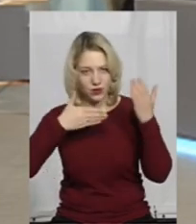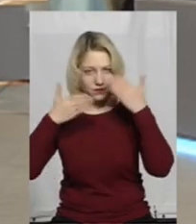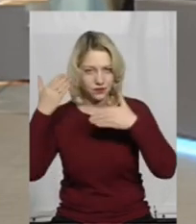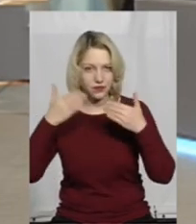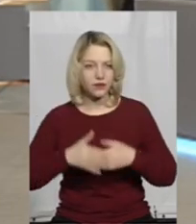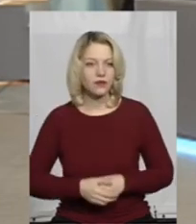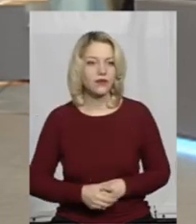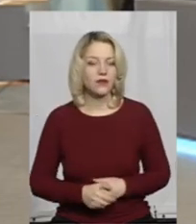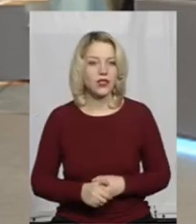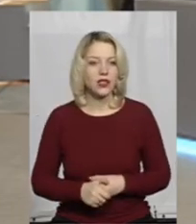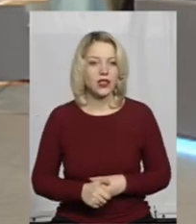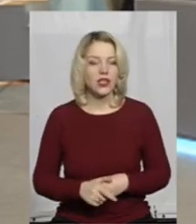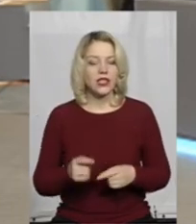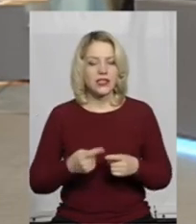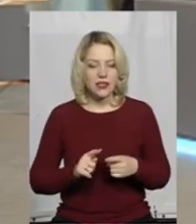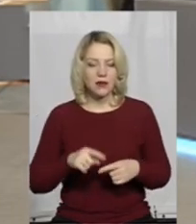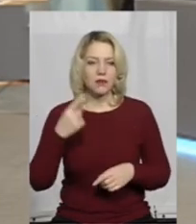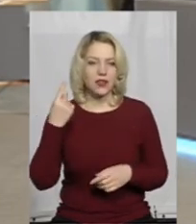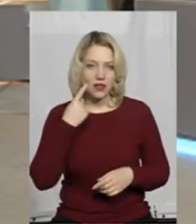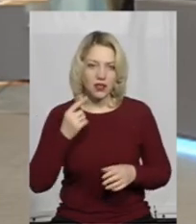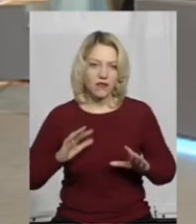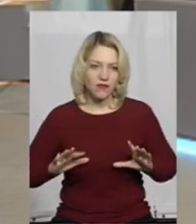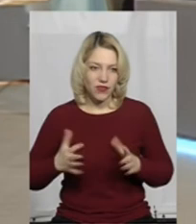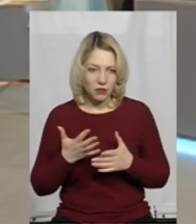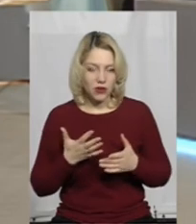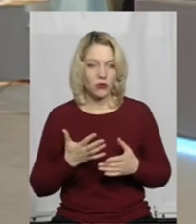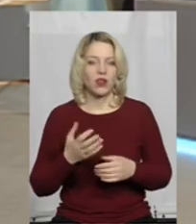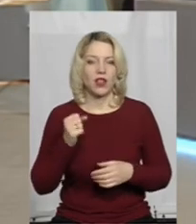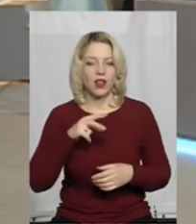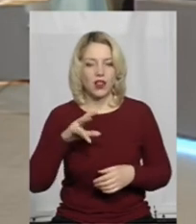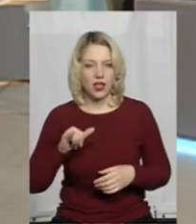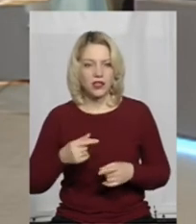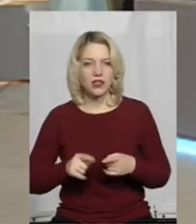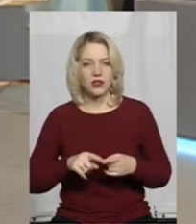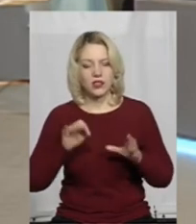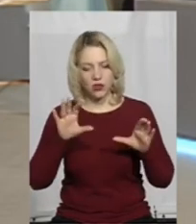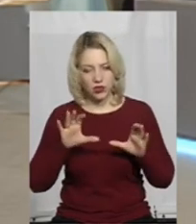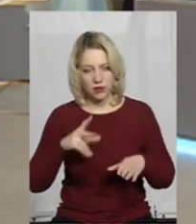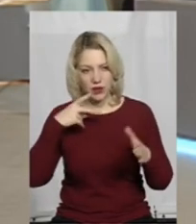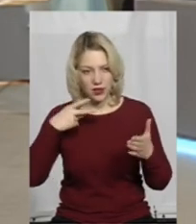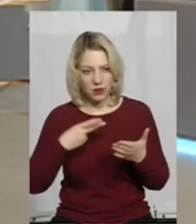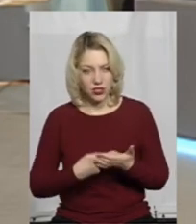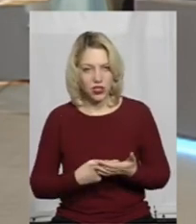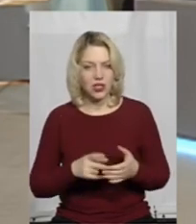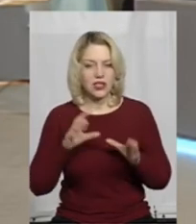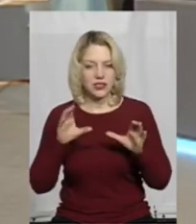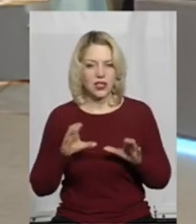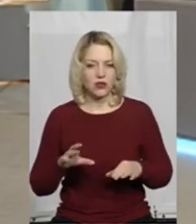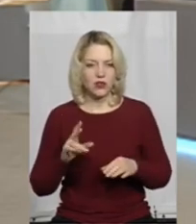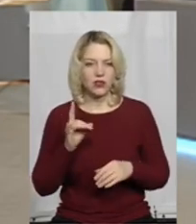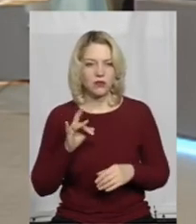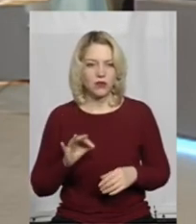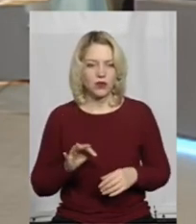Анатолію, це прикрий випадок. Але, значить, в нас законодавство передбачає закон про